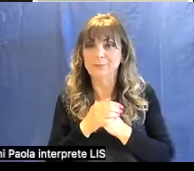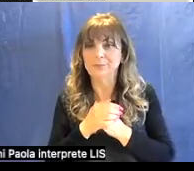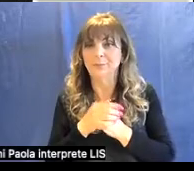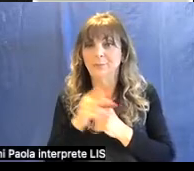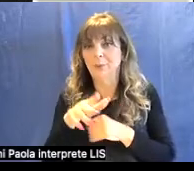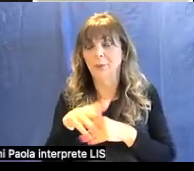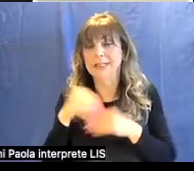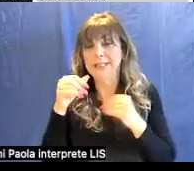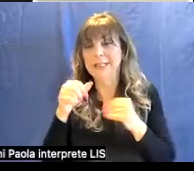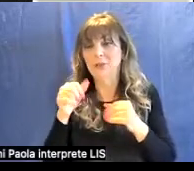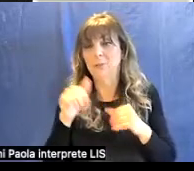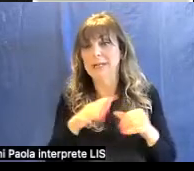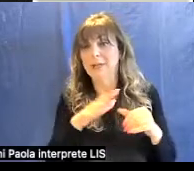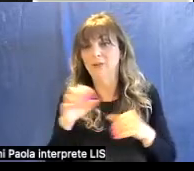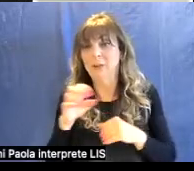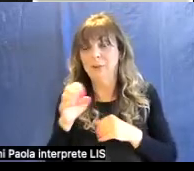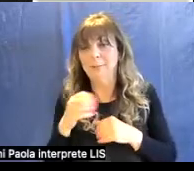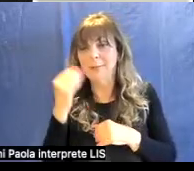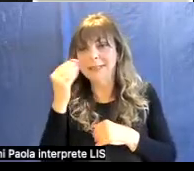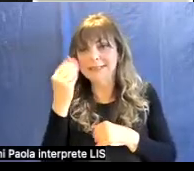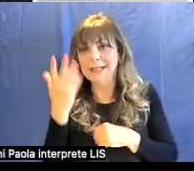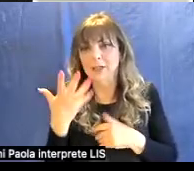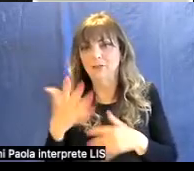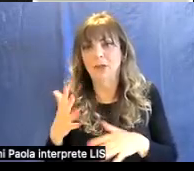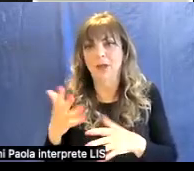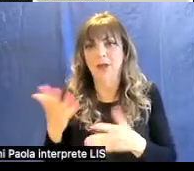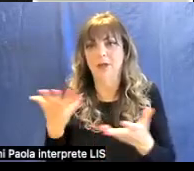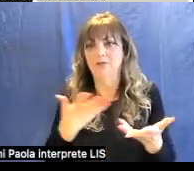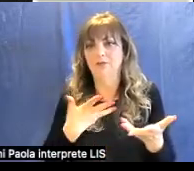500 e pensate che insomma c'erano già